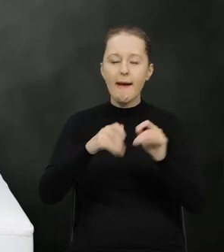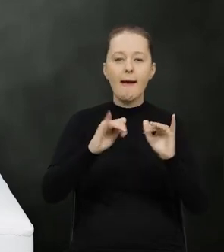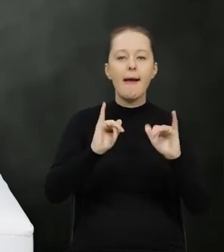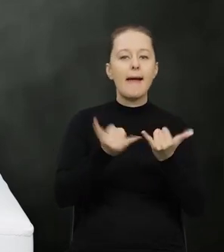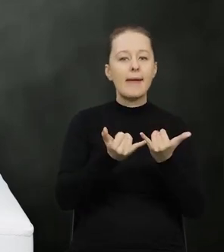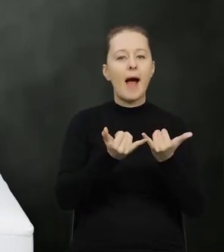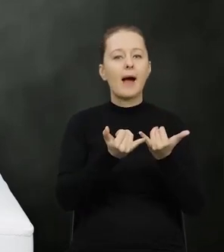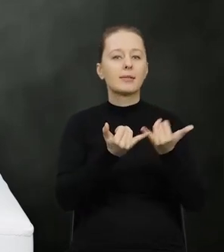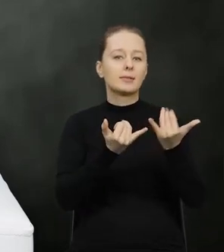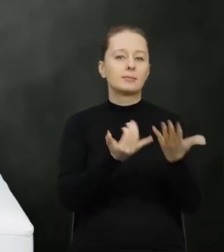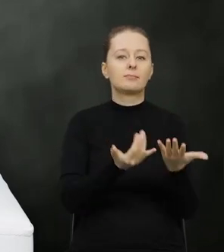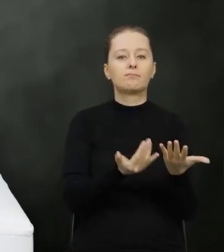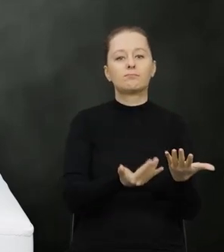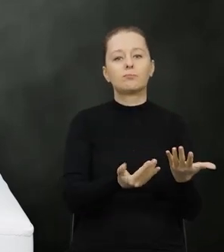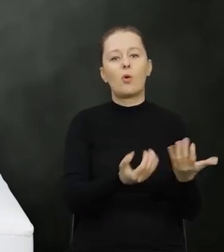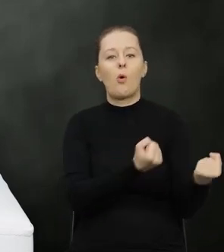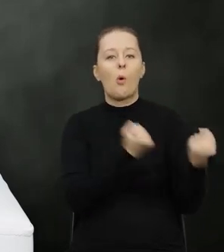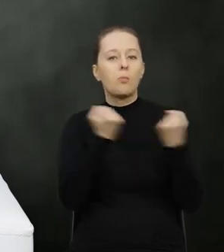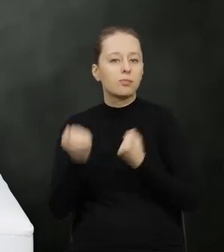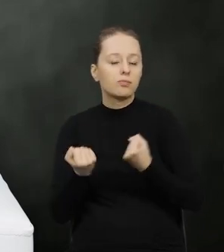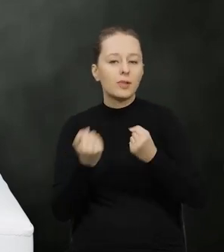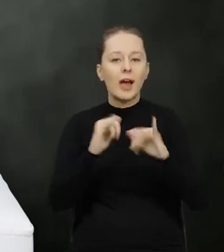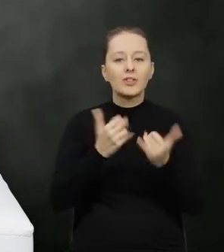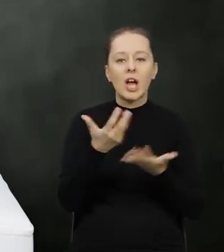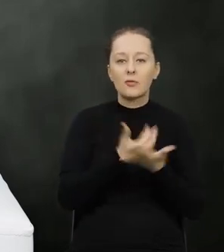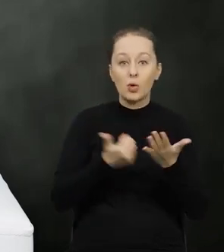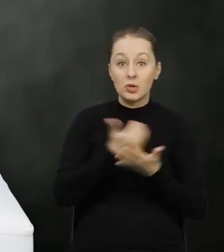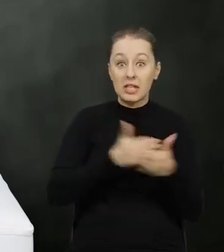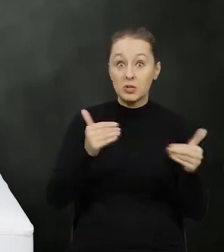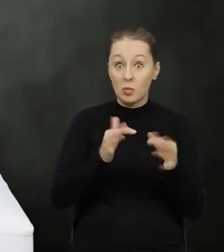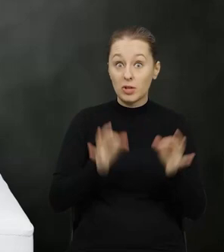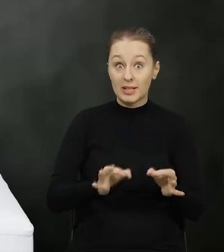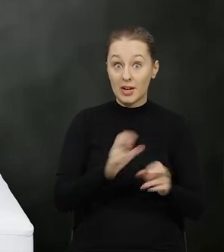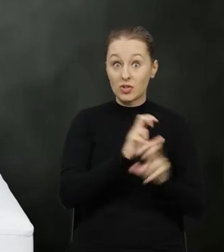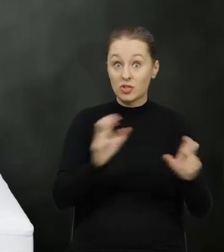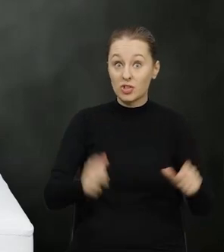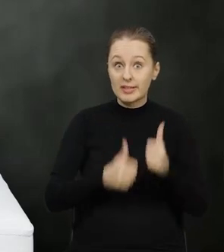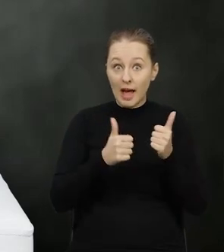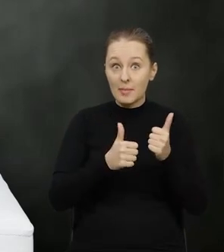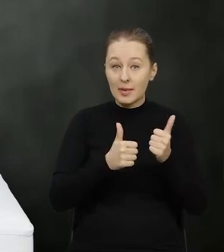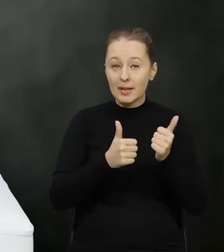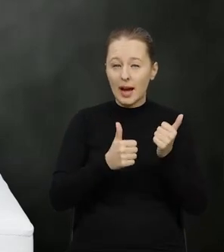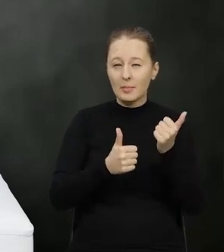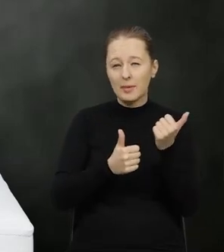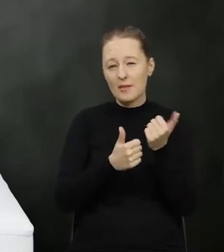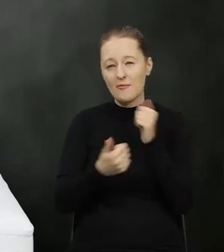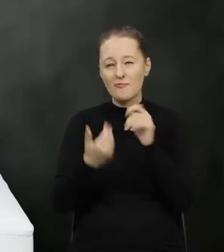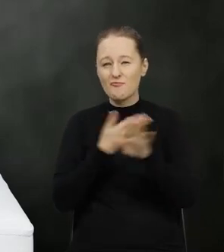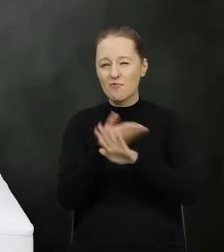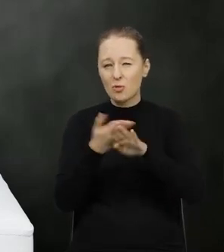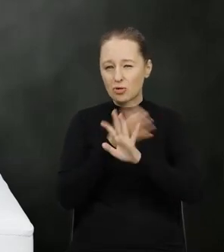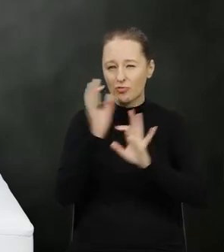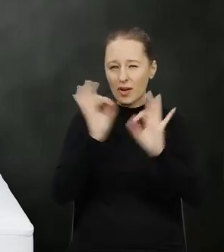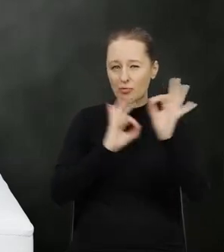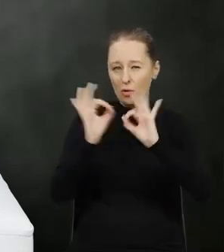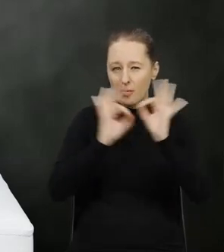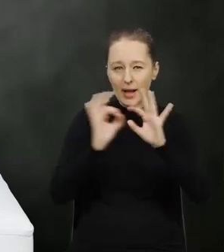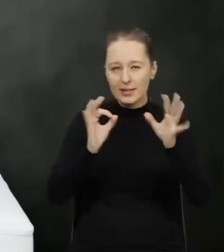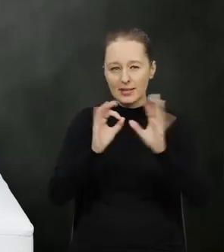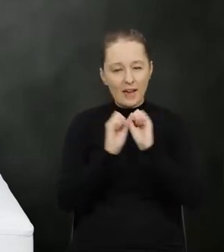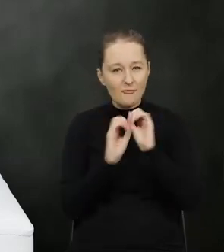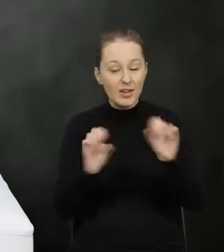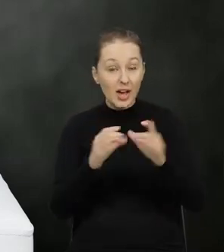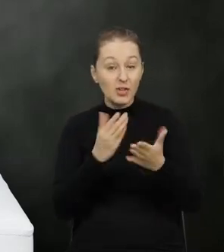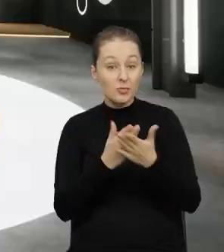mają wjechać i jakie instalacje mogą te odpady wykorzystywać. I być może w tym miejscu jest czas na to, aby obalić pewien mit, bo w mediach też często